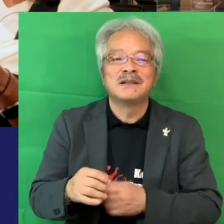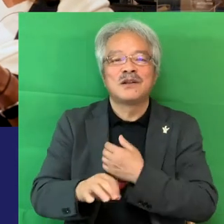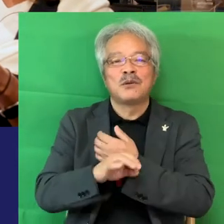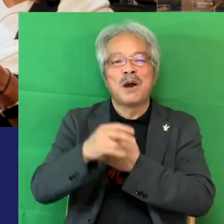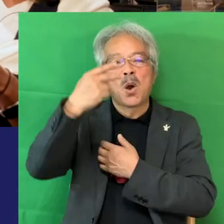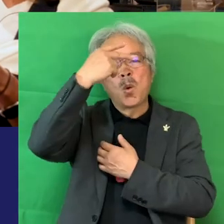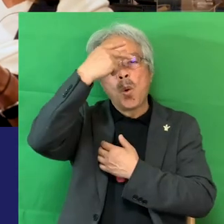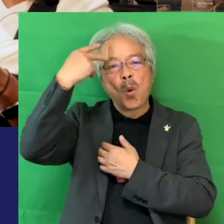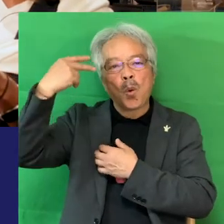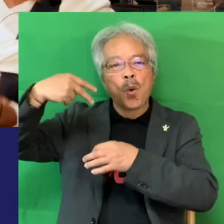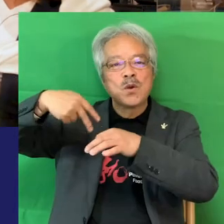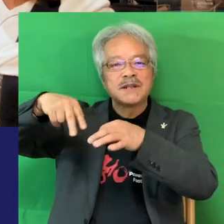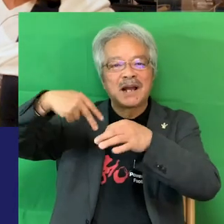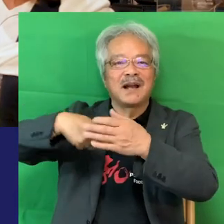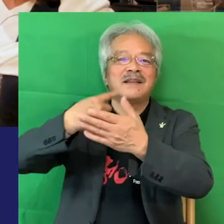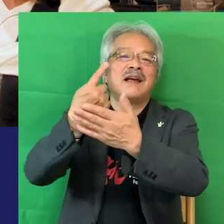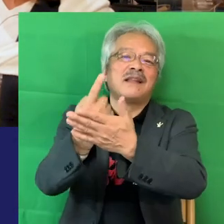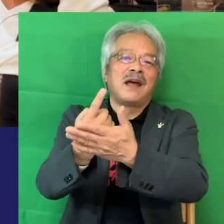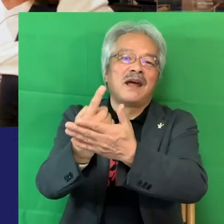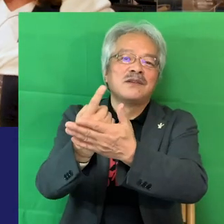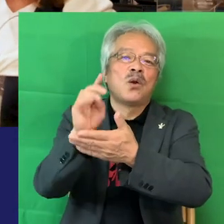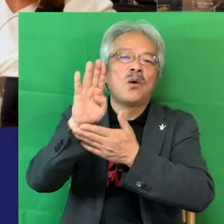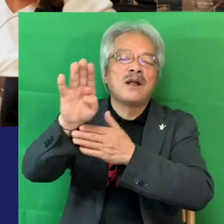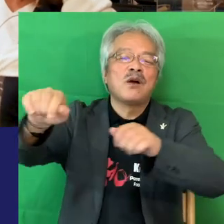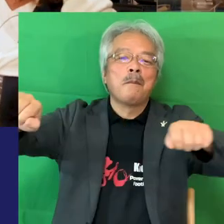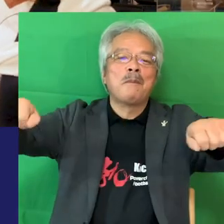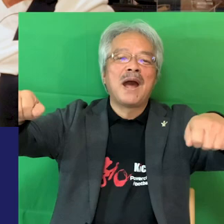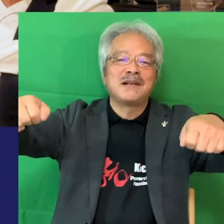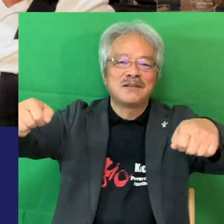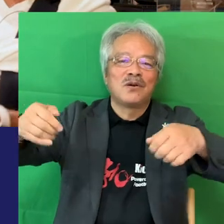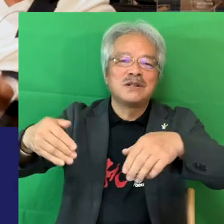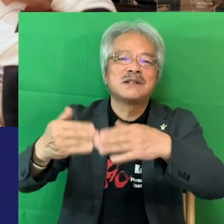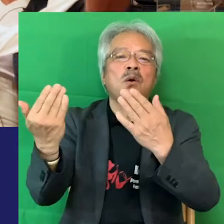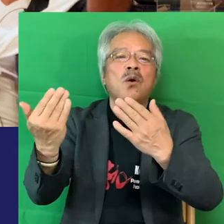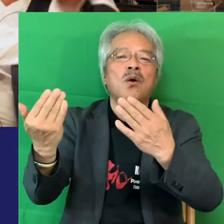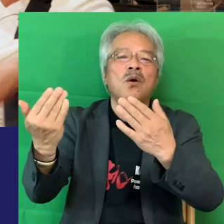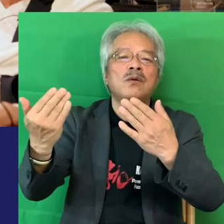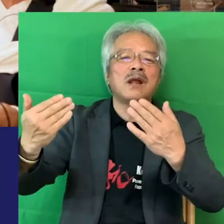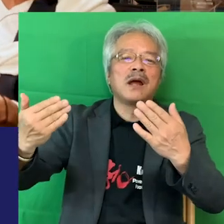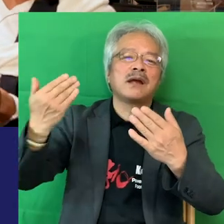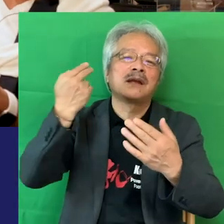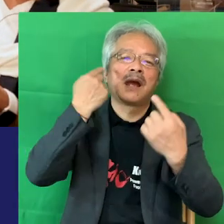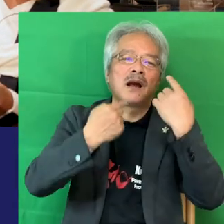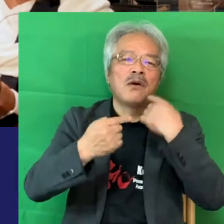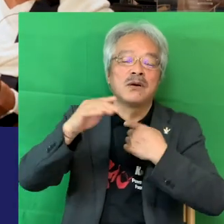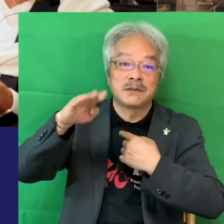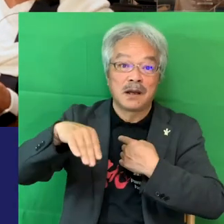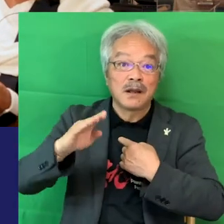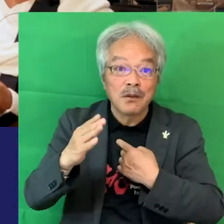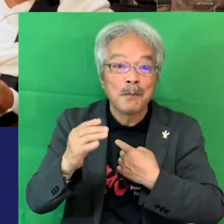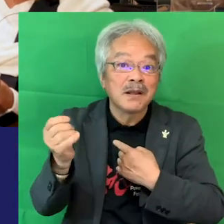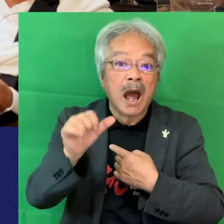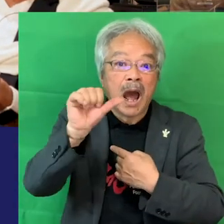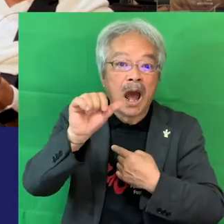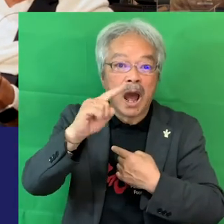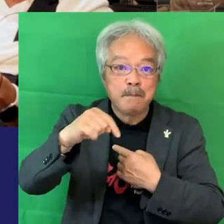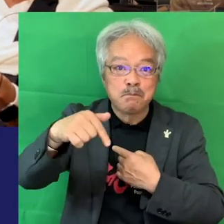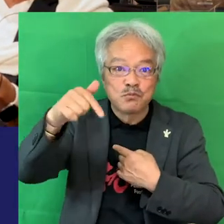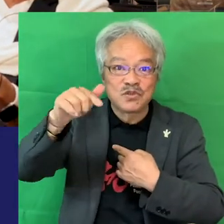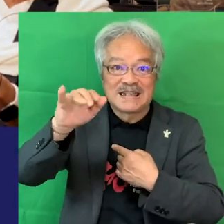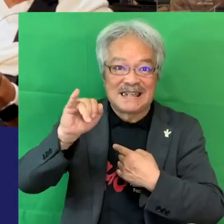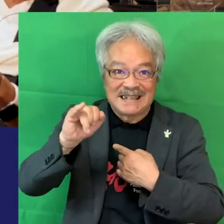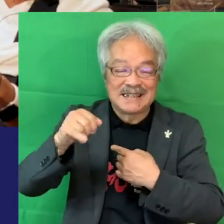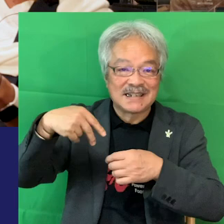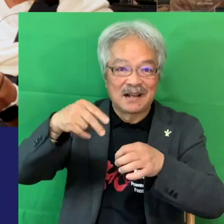してバイクの怪我でバイクの事故で足がなくなってしまって落ち込んだけどアンプティサッカーになってまた活躍しますよこれサッカー